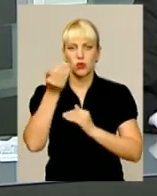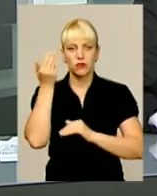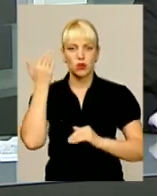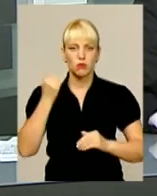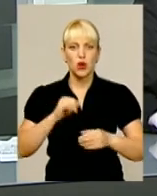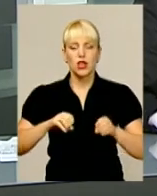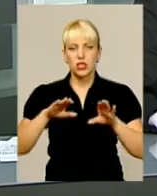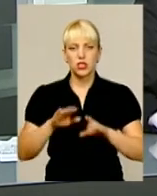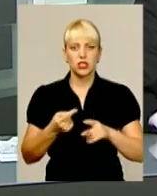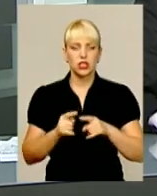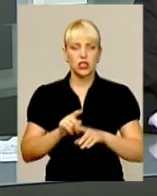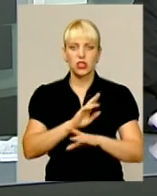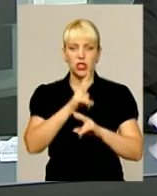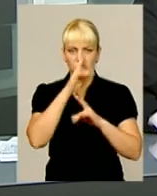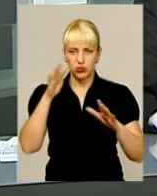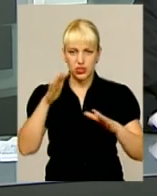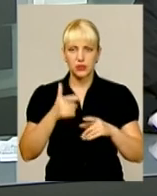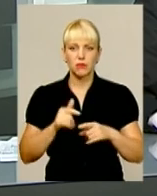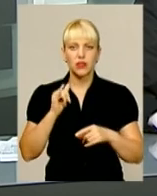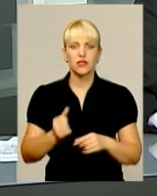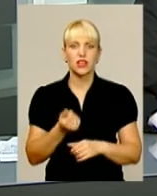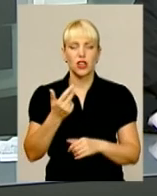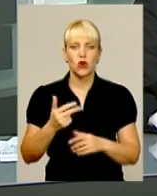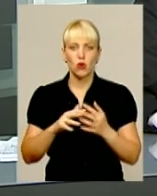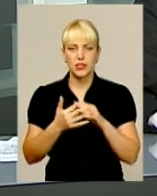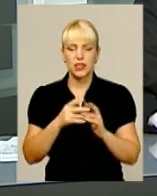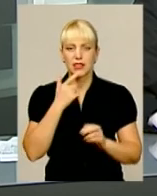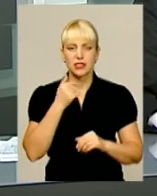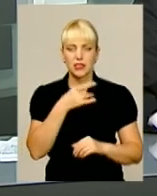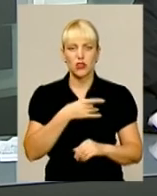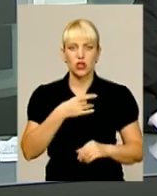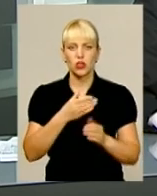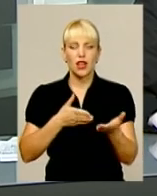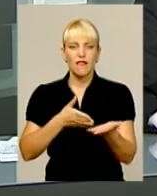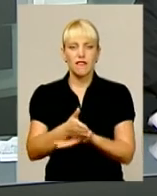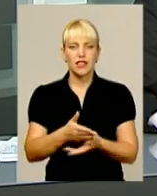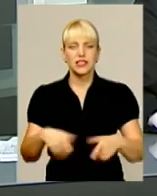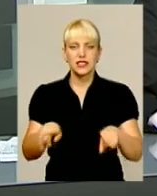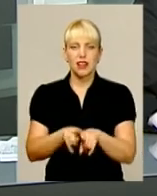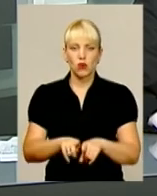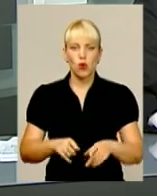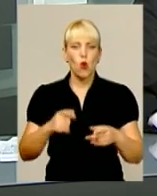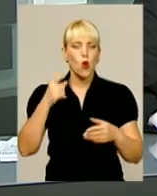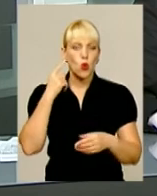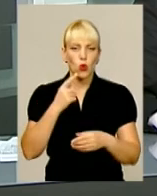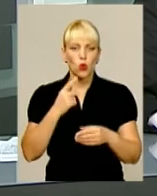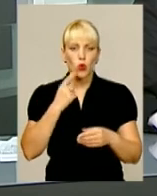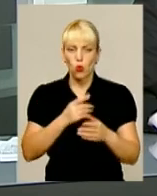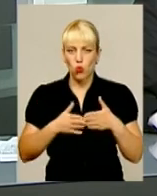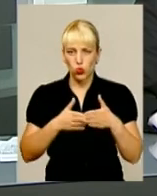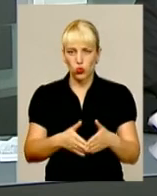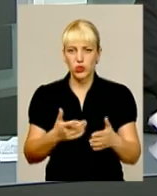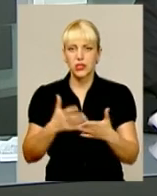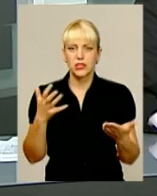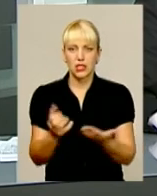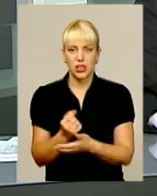розв'язати її ніхто не подужав. Однак в кількох селах Красилівського району вихід із, здавалося б, глухого кута люди знайшли. І